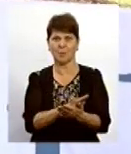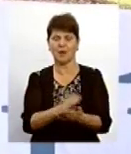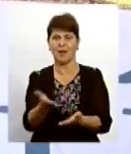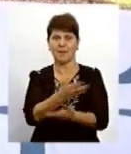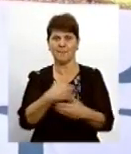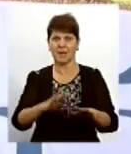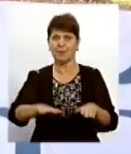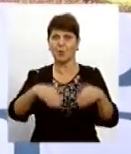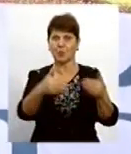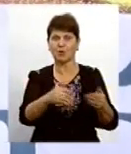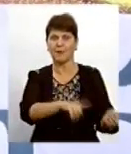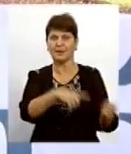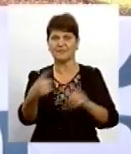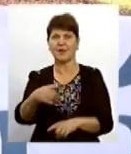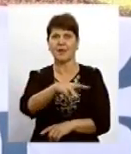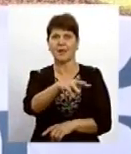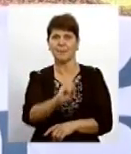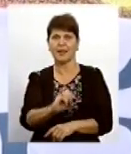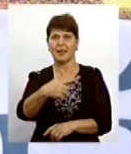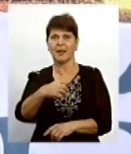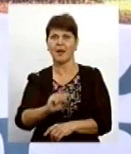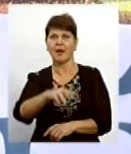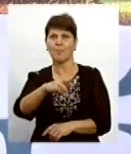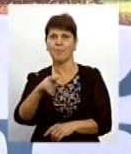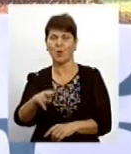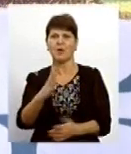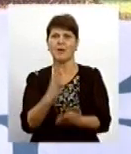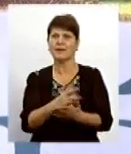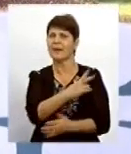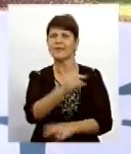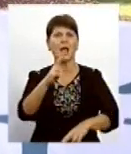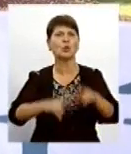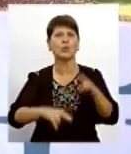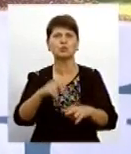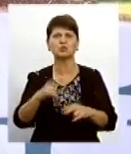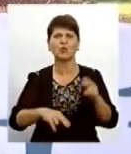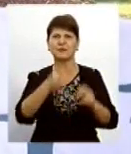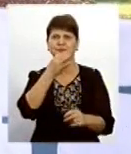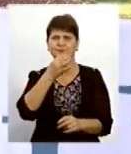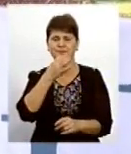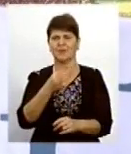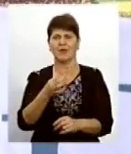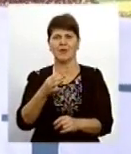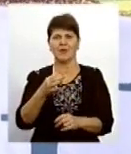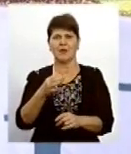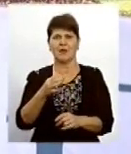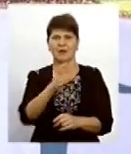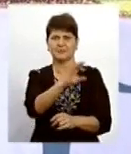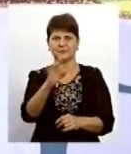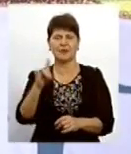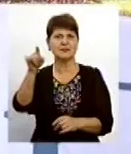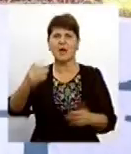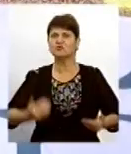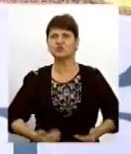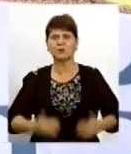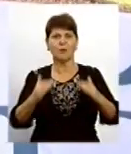перенести автомийку до Мегамола, там є недобудова радянських часів, там хоч на 12 місць, там немає житлових будинків, там